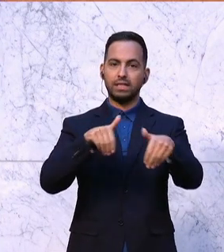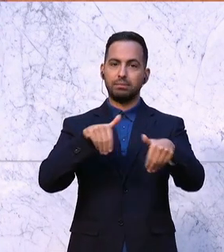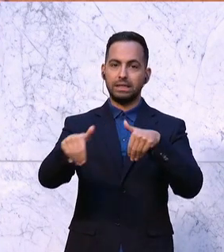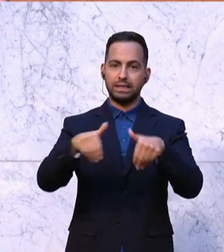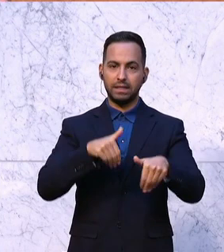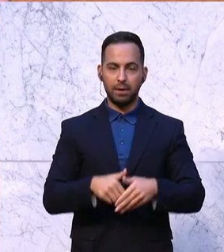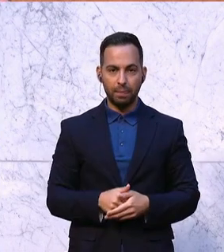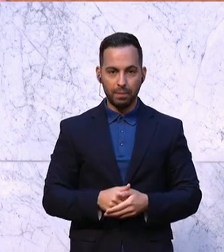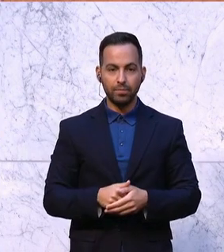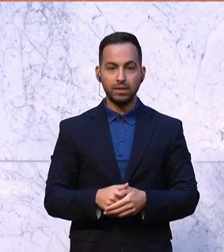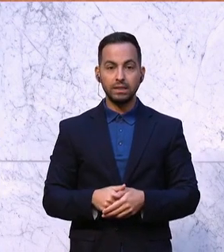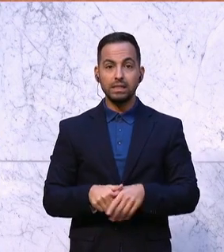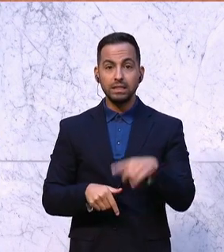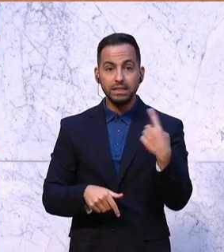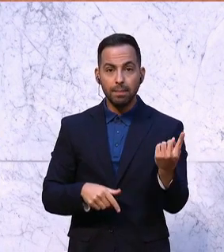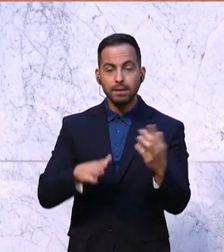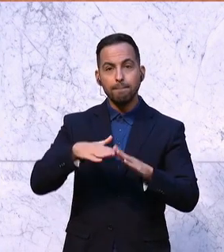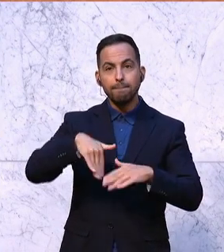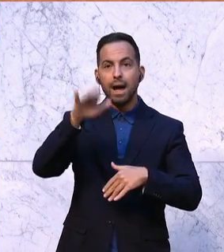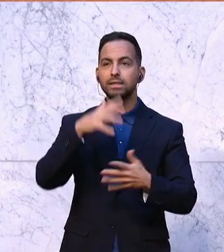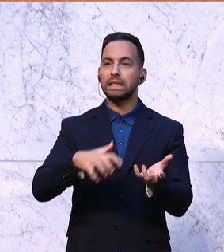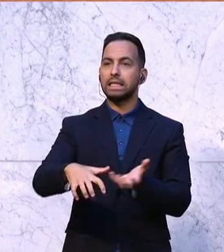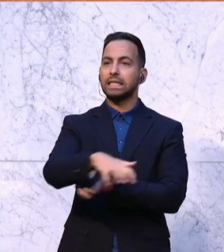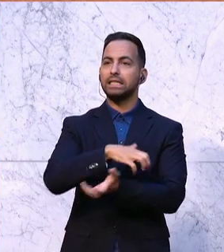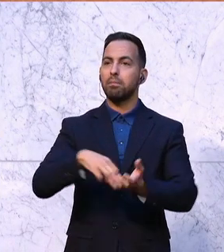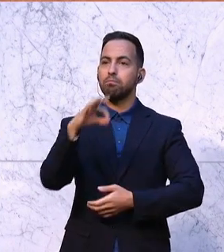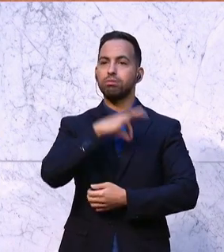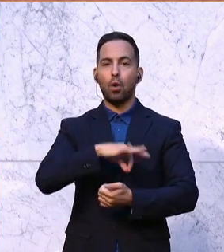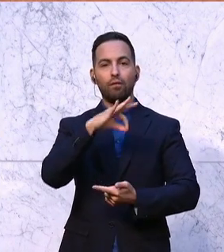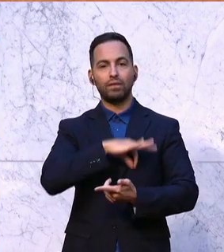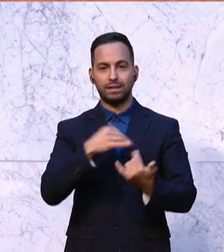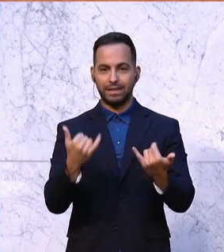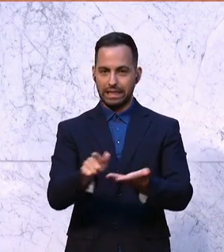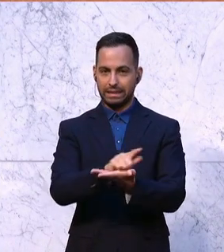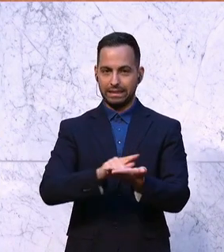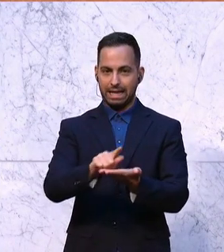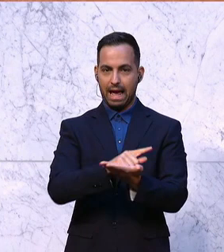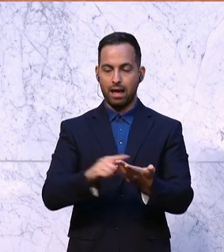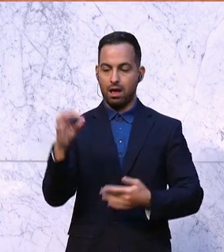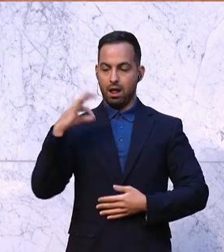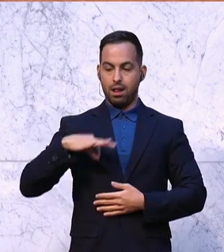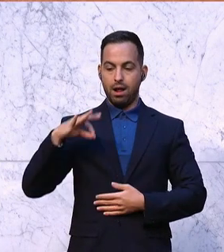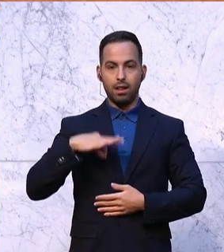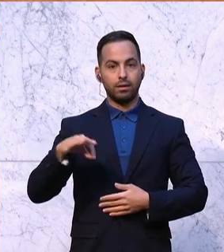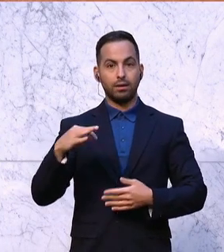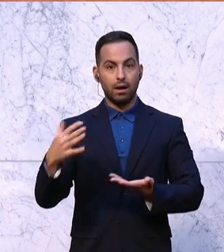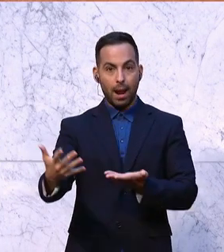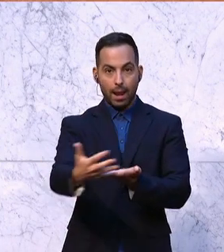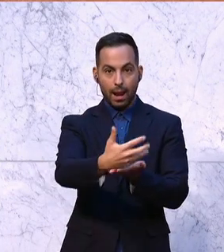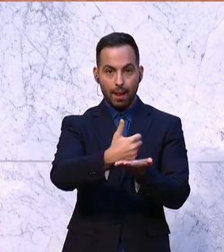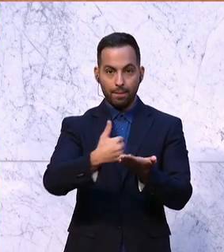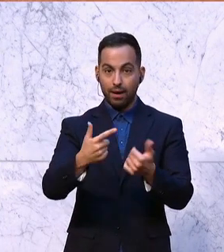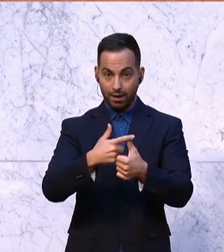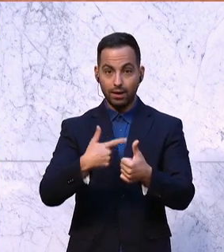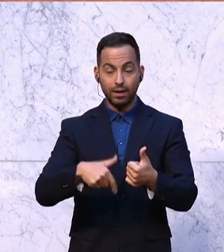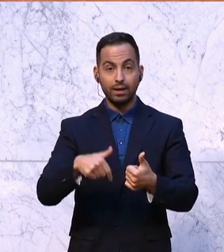Sie sind der größte Krisenprofiteur dieser Zeit. Sie kassieren nicht nur aufgrund